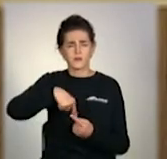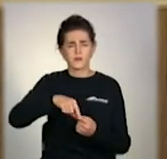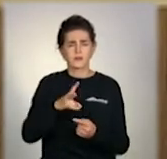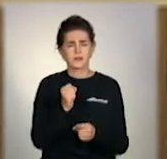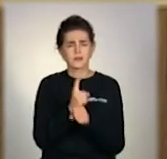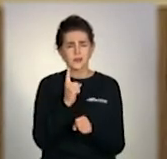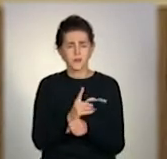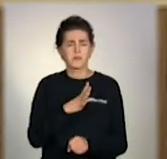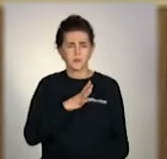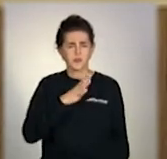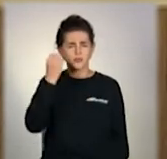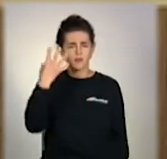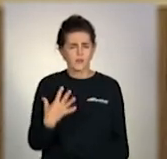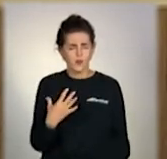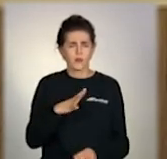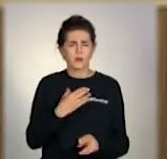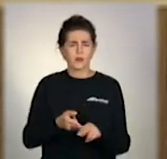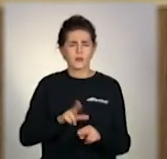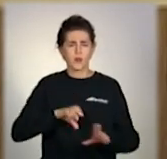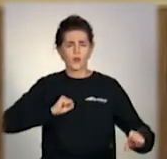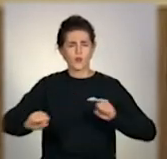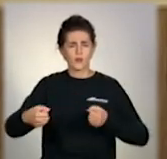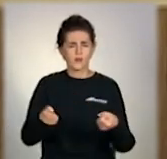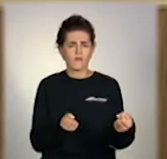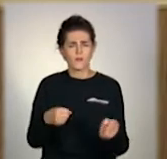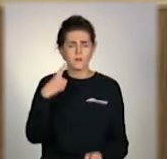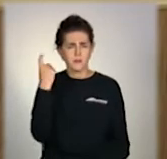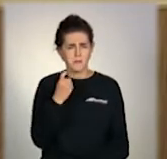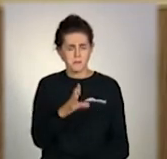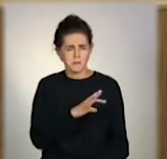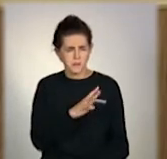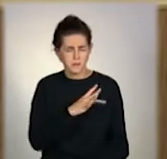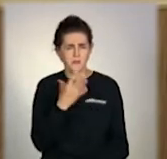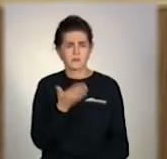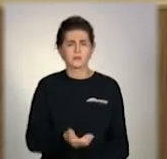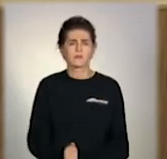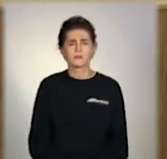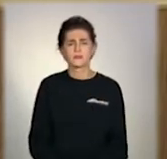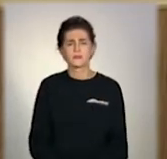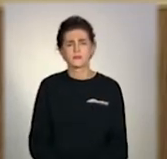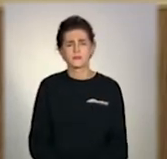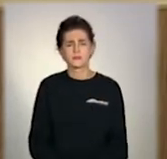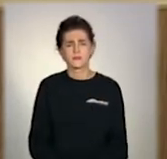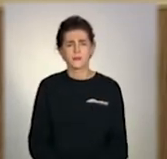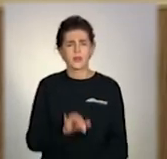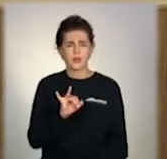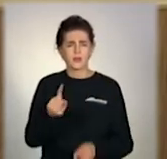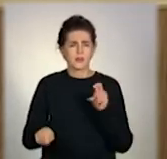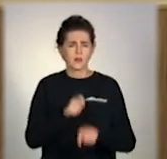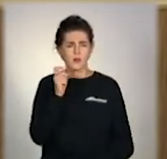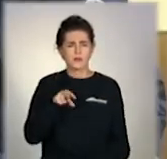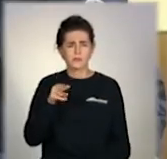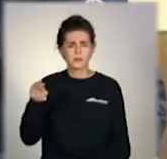запоронний сигнал світлофору, за перерування автомобілем у стані алкогольного сп'яніння та за скоєння дорожньо